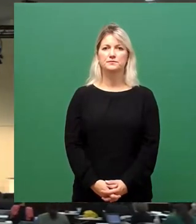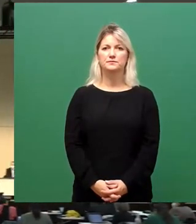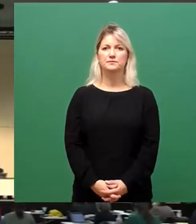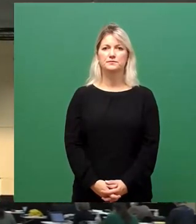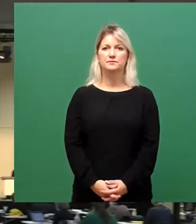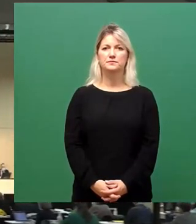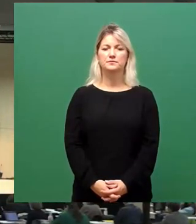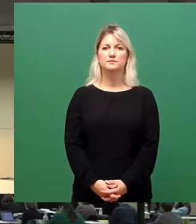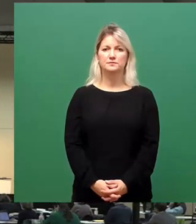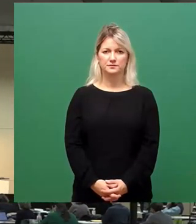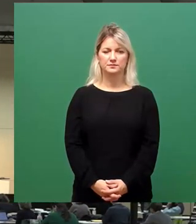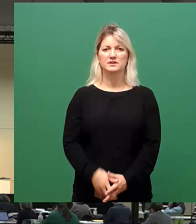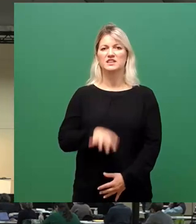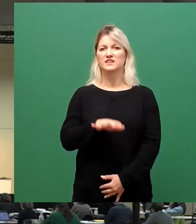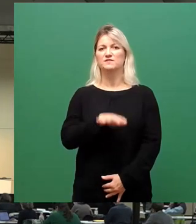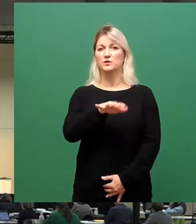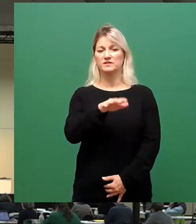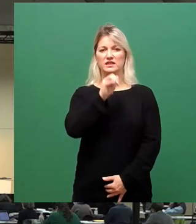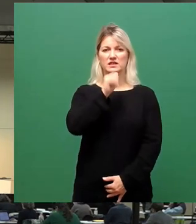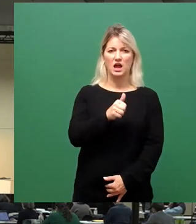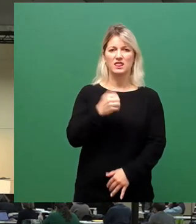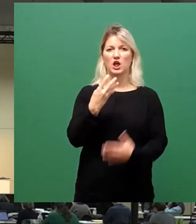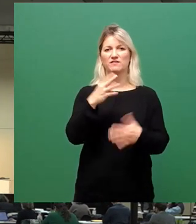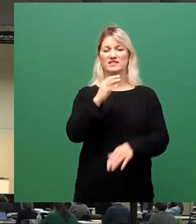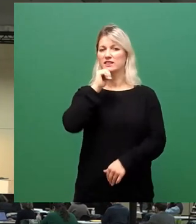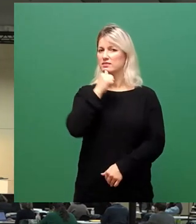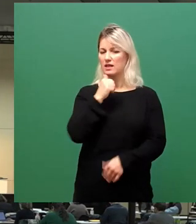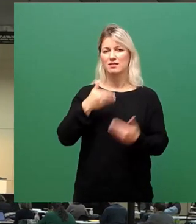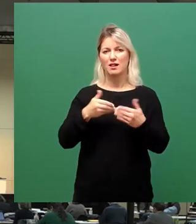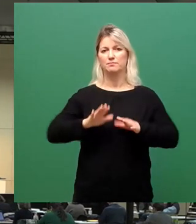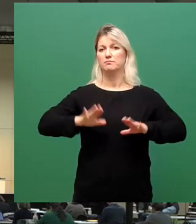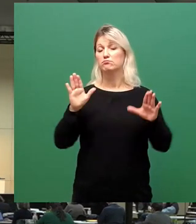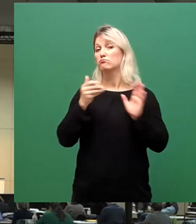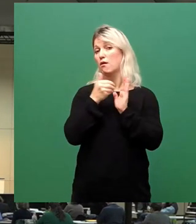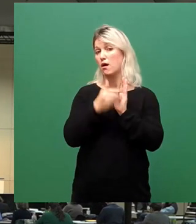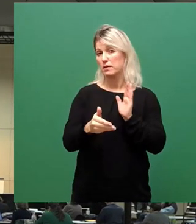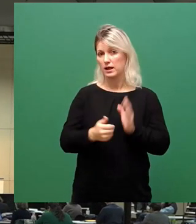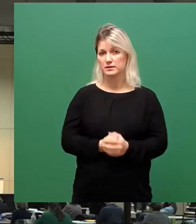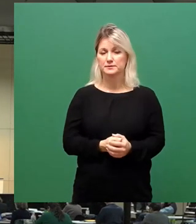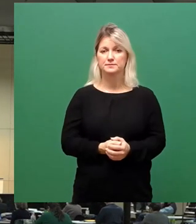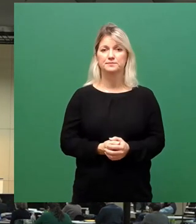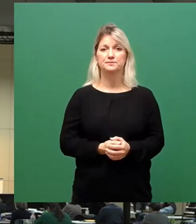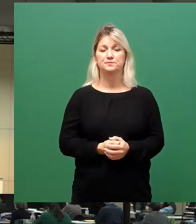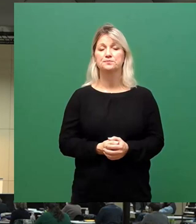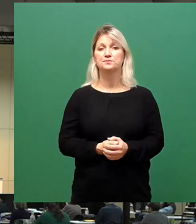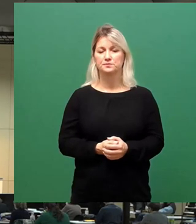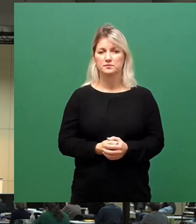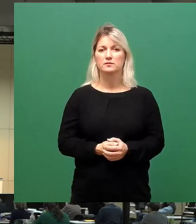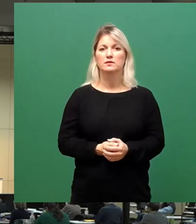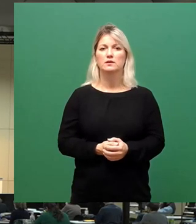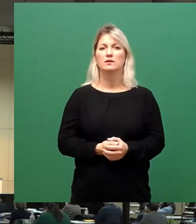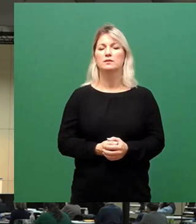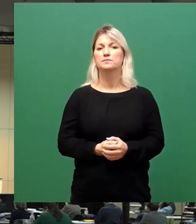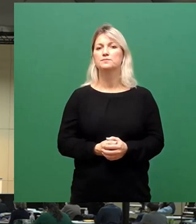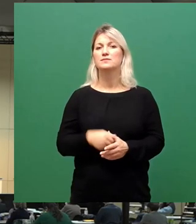15, ja, 49, nein, keine Enthaltung, damit wäre das abgelehnt. Und wir haben den dritten